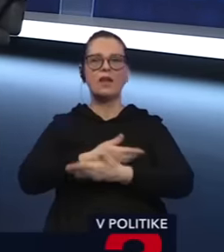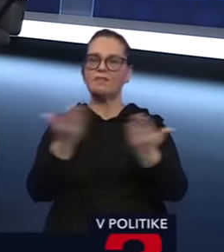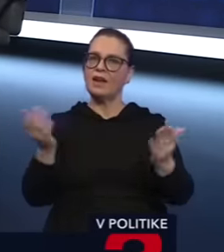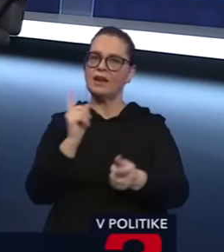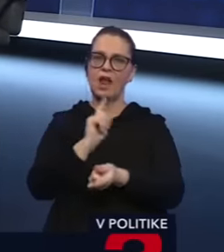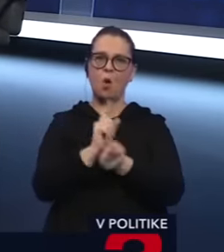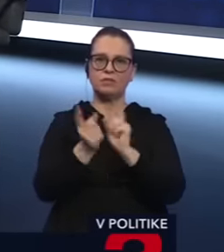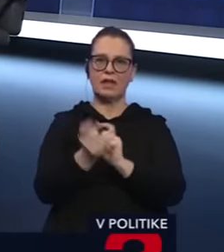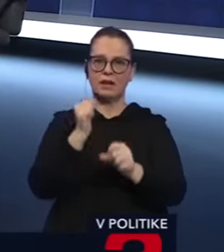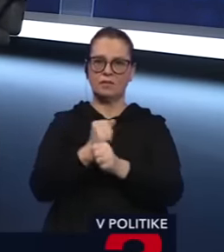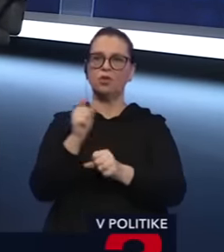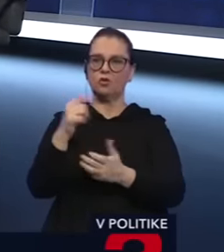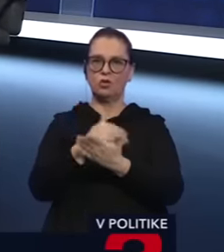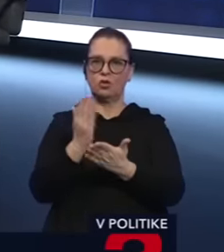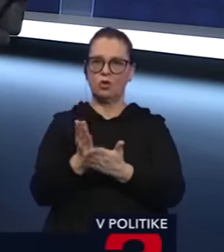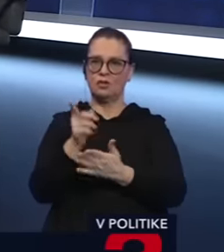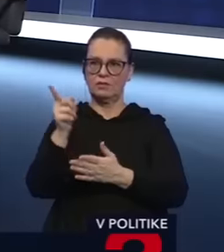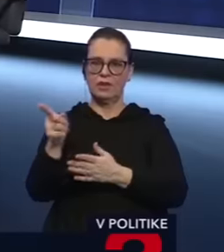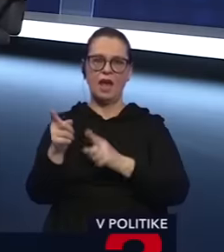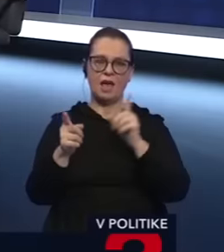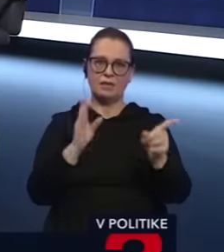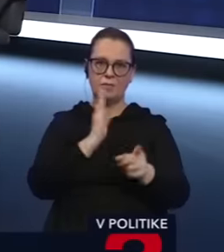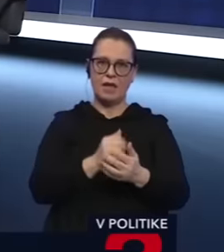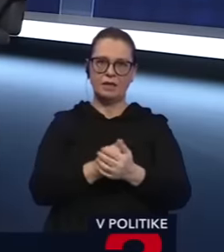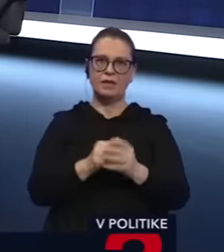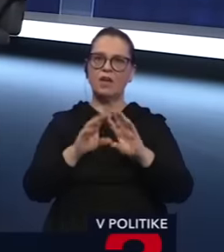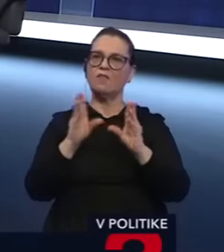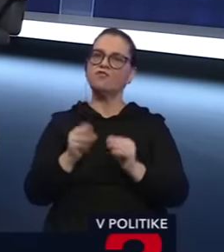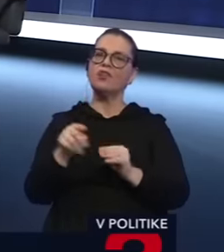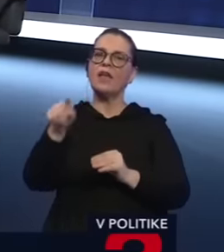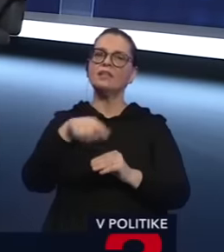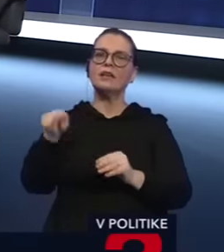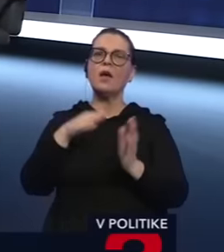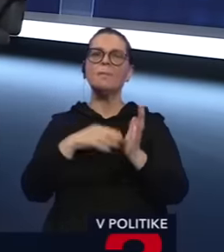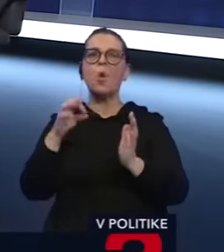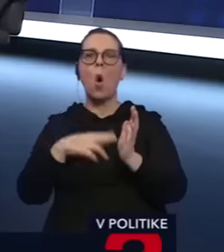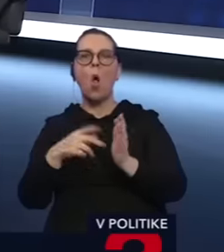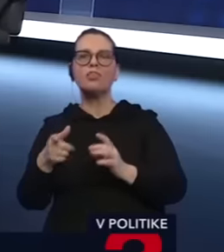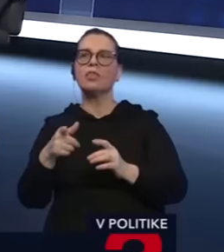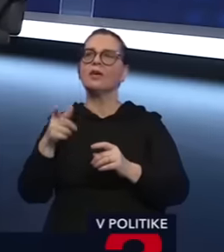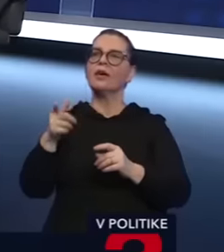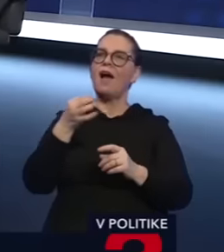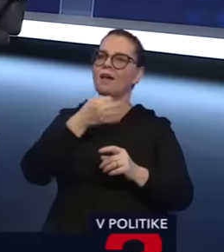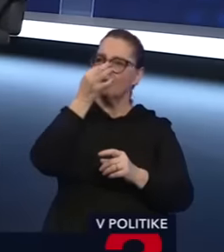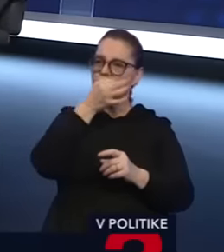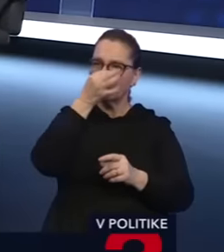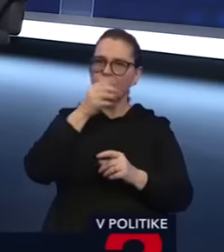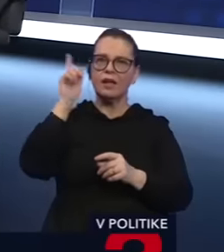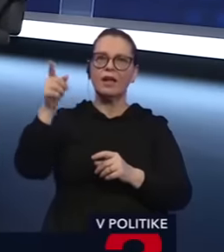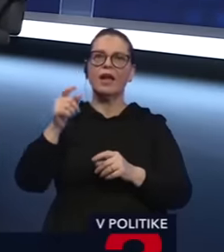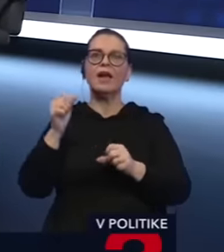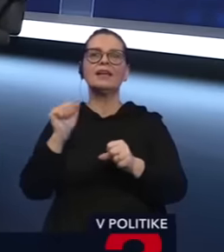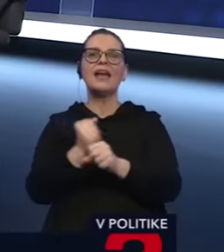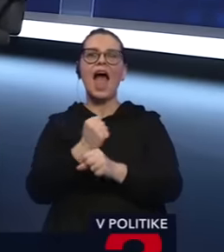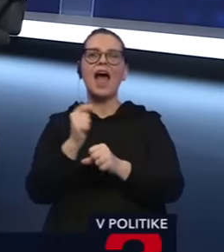robiť a toto je rozhoď medzi vami, že všetky tie momky a tie 700 miliónov tam a tie šparadka na tú trnavskú garažovú